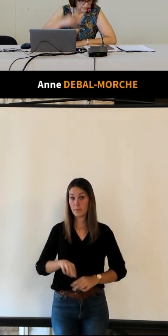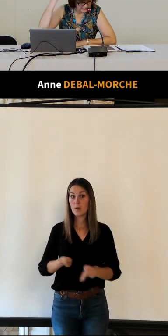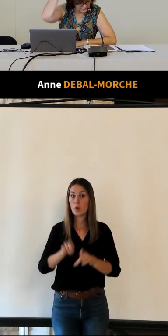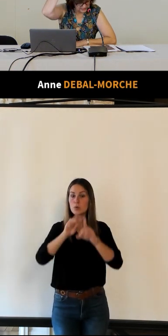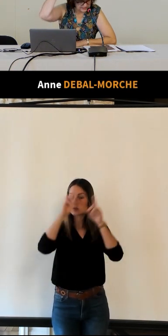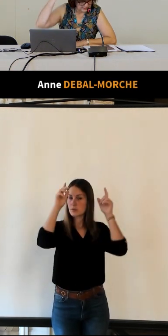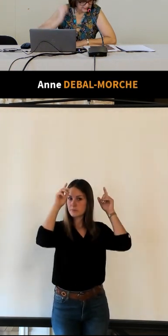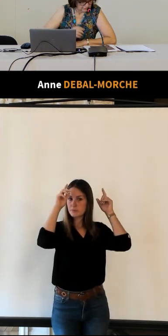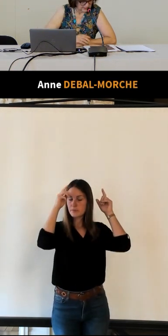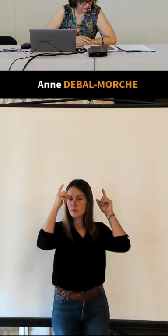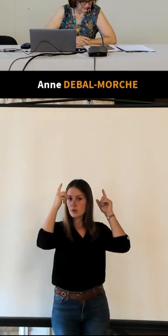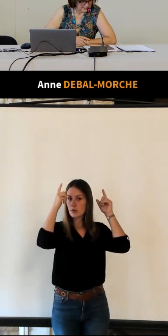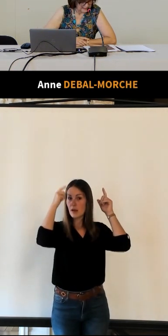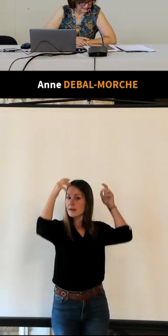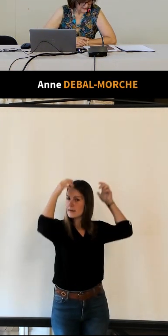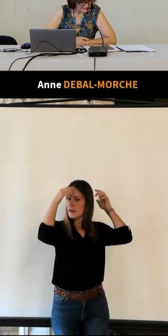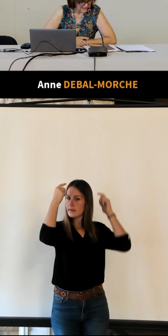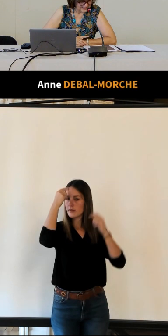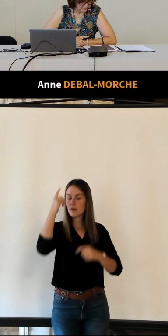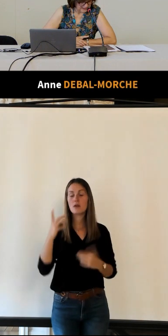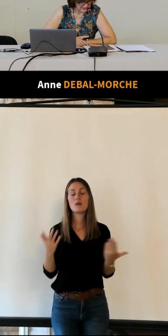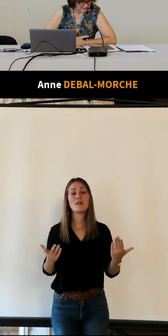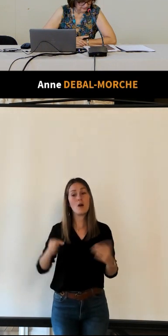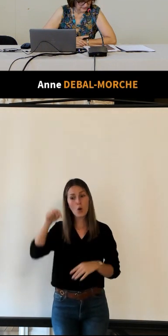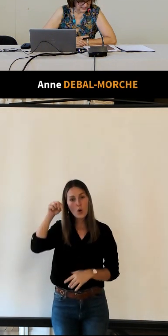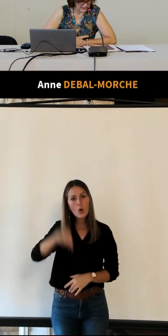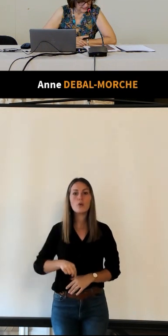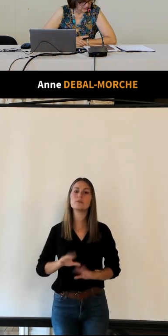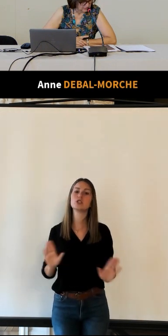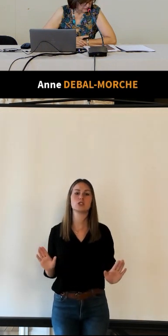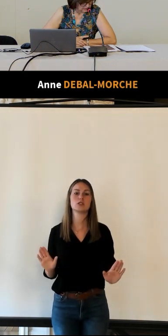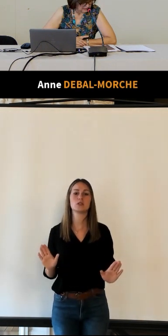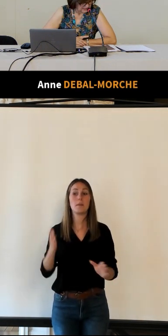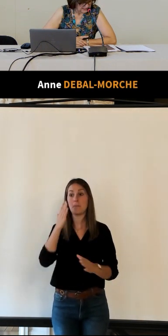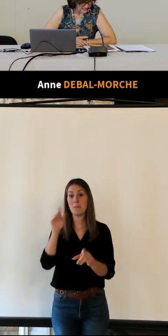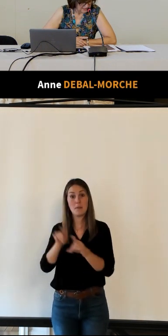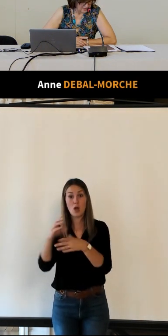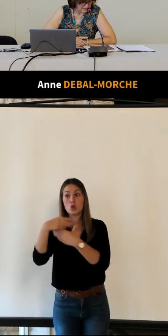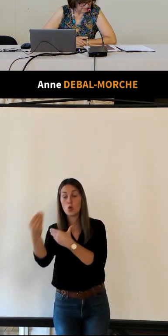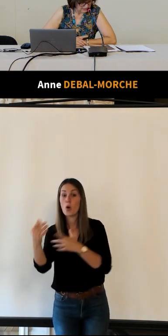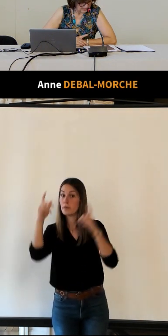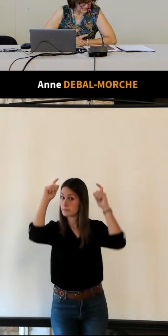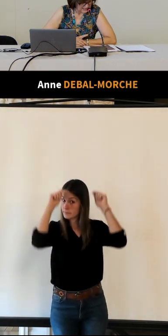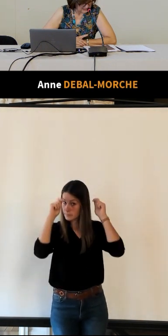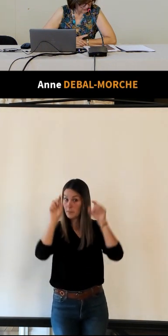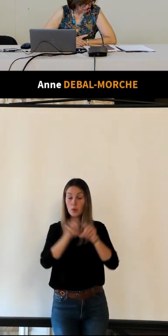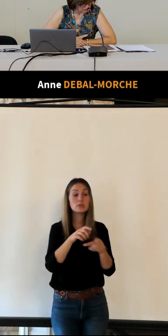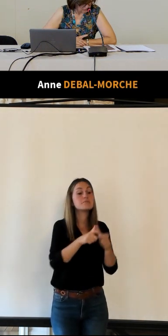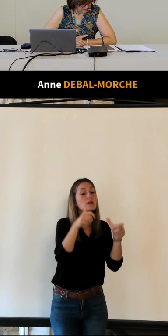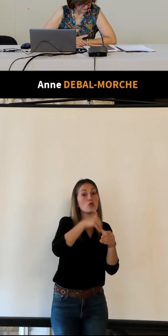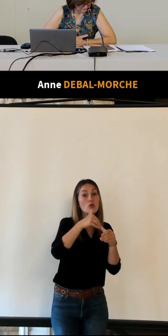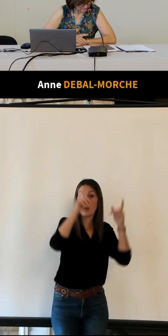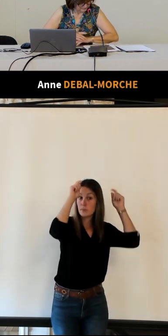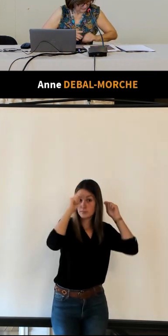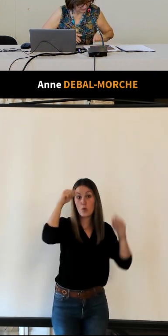coiffure c'est-à-dire ce qu'on a sur la tête est impératif à l'extérieur et même à l'intérieur